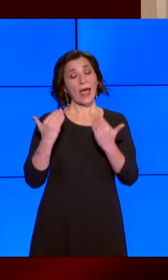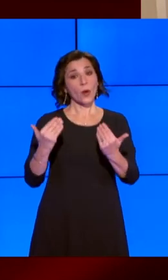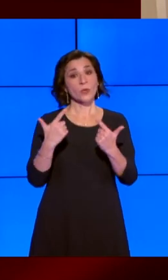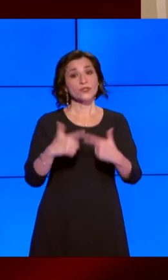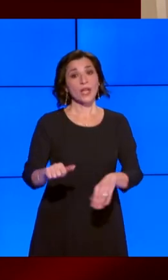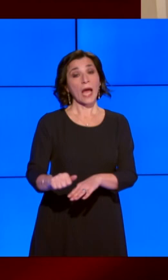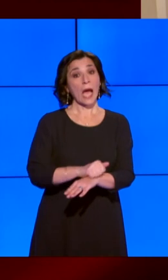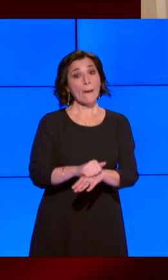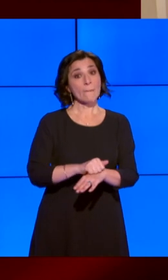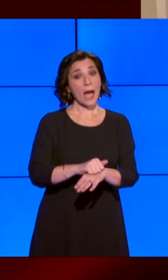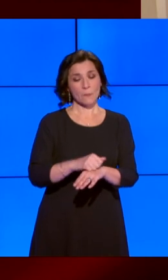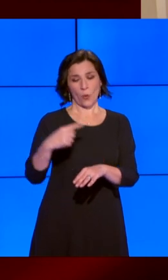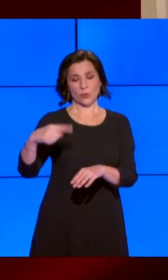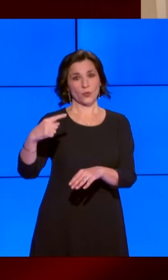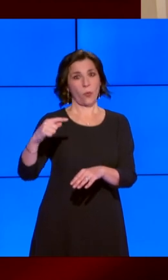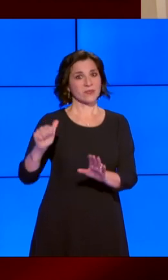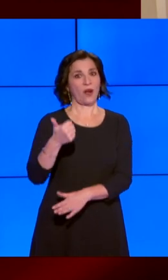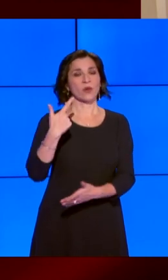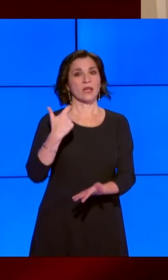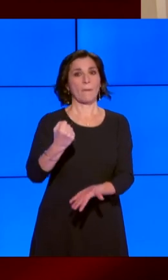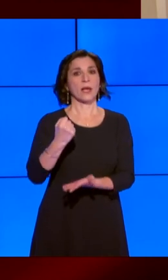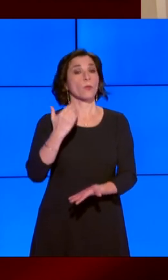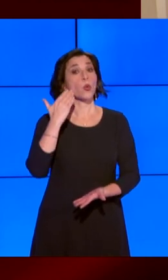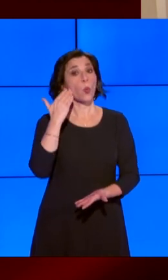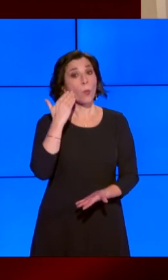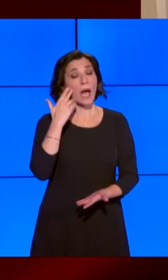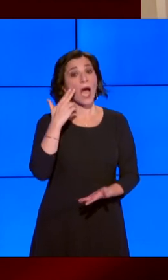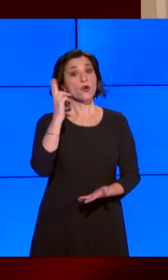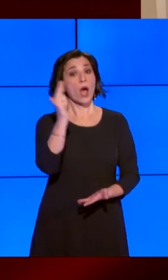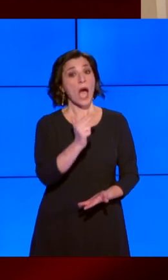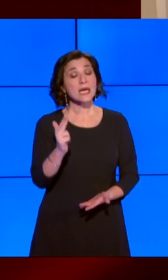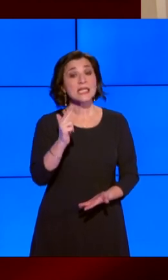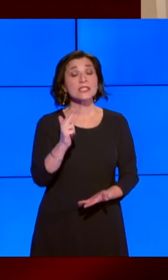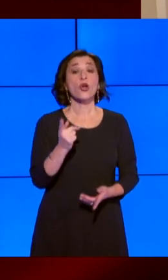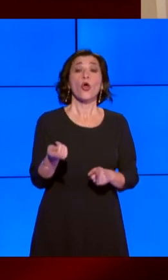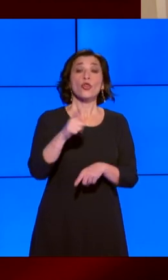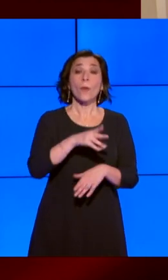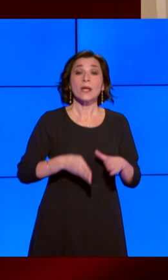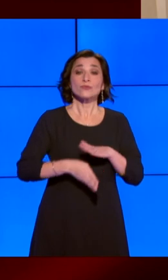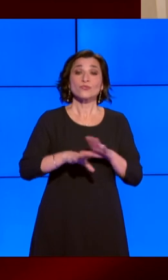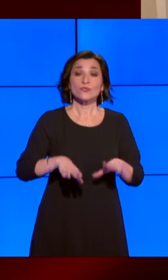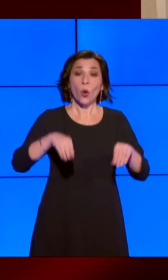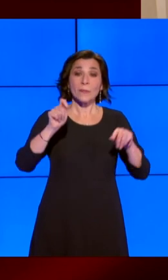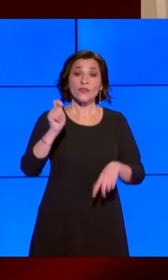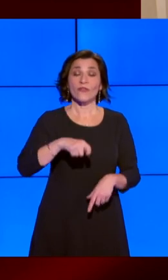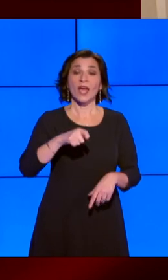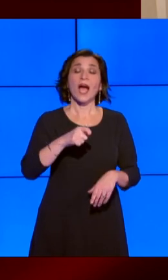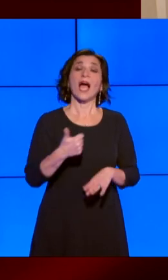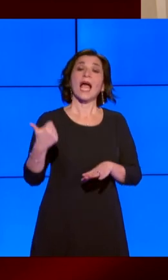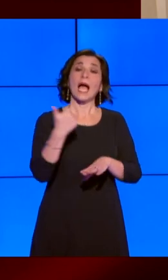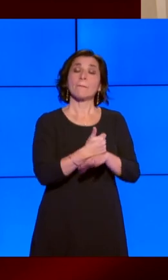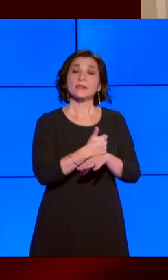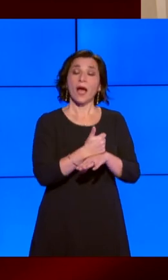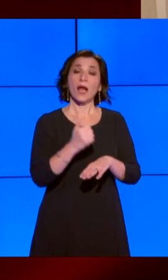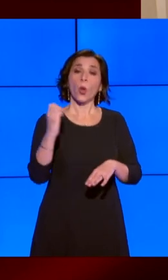straordinario patrimonio umano e artistico da domani sarà capitale italiana della cultura per il